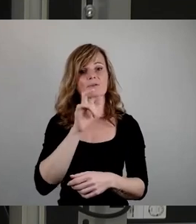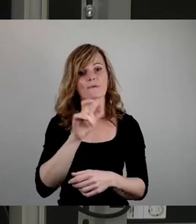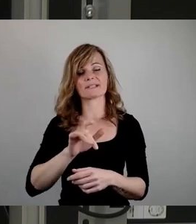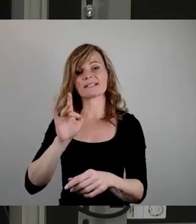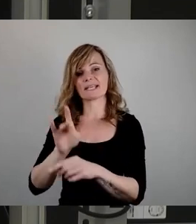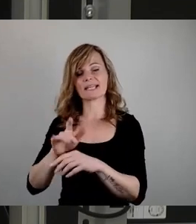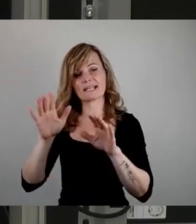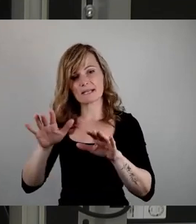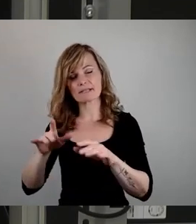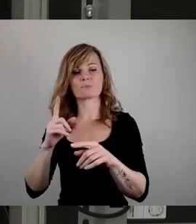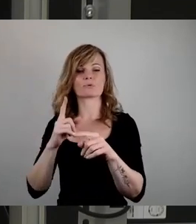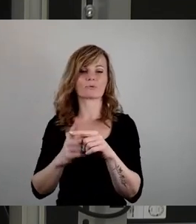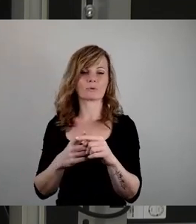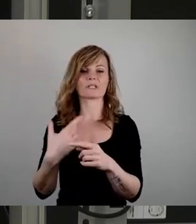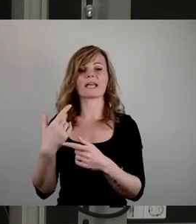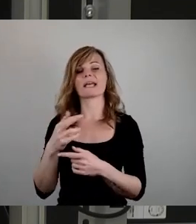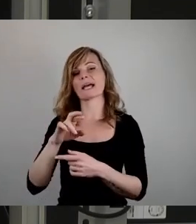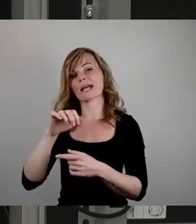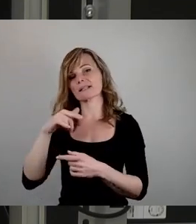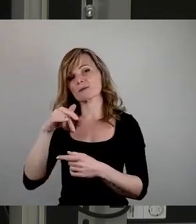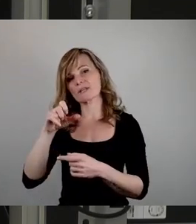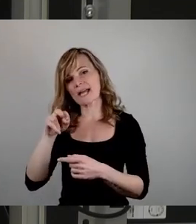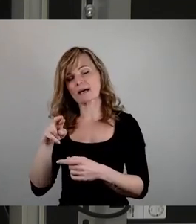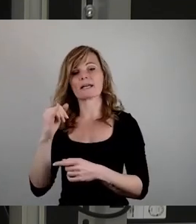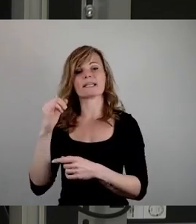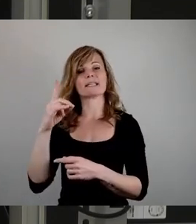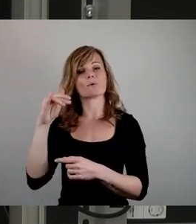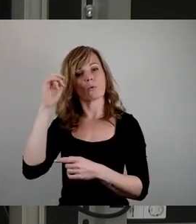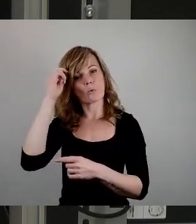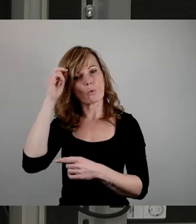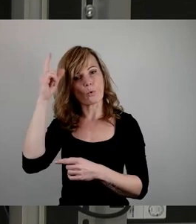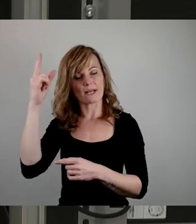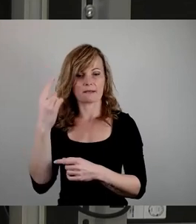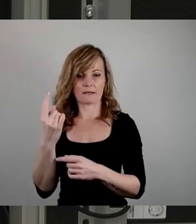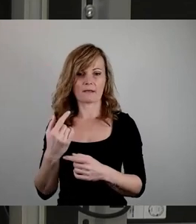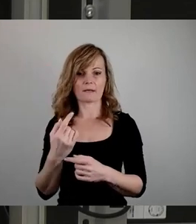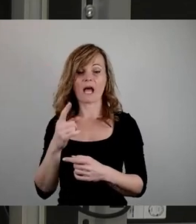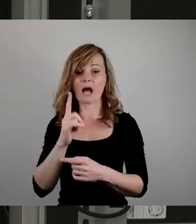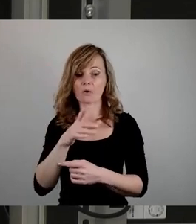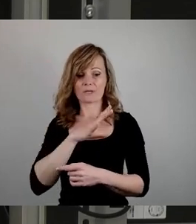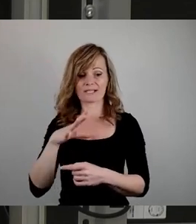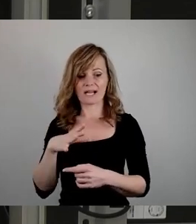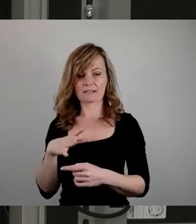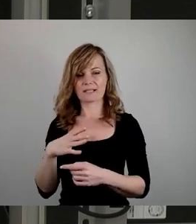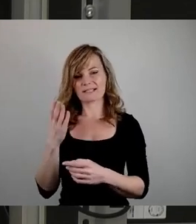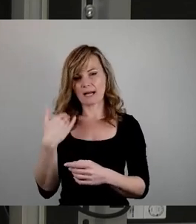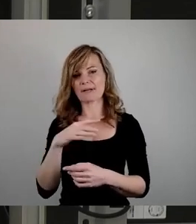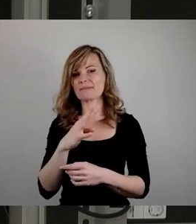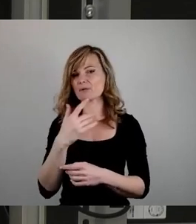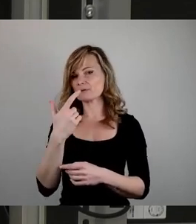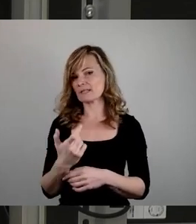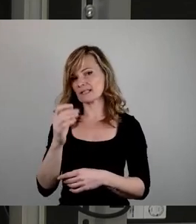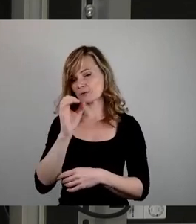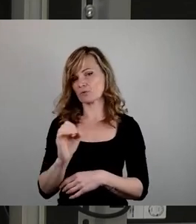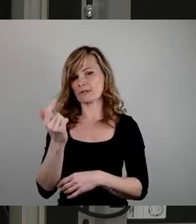und reaktionäre Ideologen. Ich zitiere, auch in Sachsen hat sich nicht erst seit dem Messerangriff vom 24. Oktober